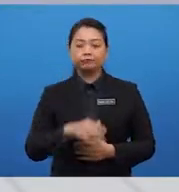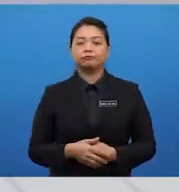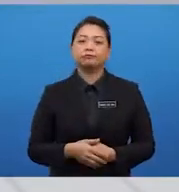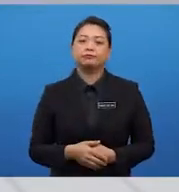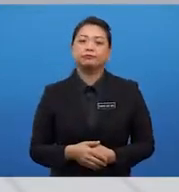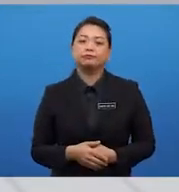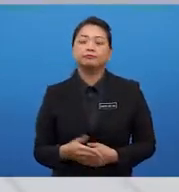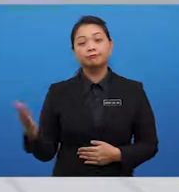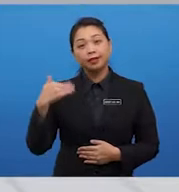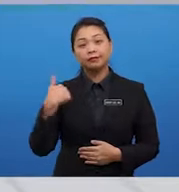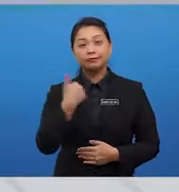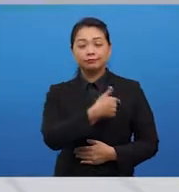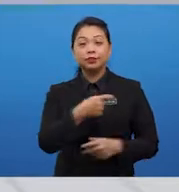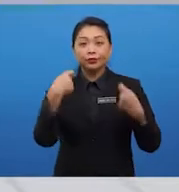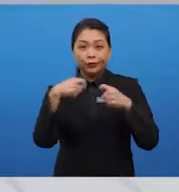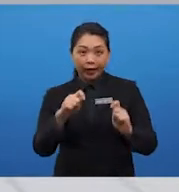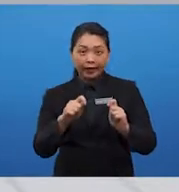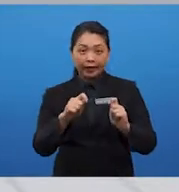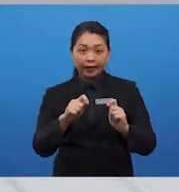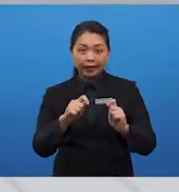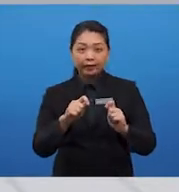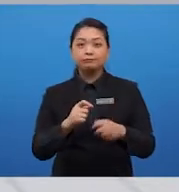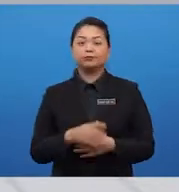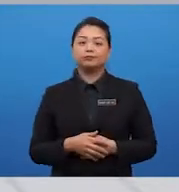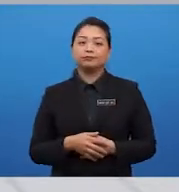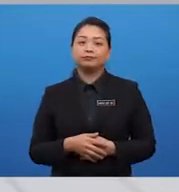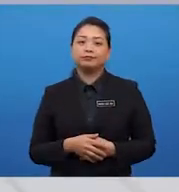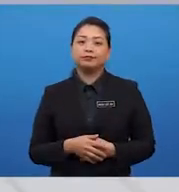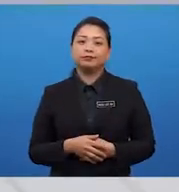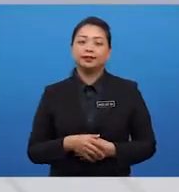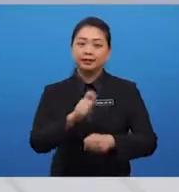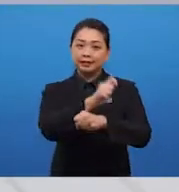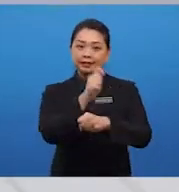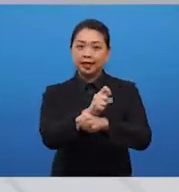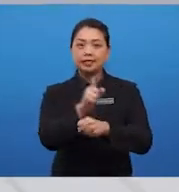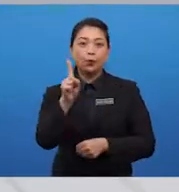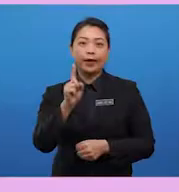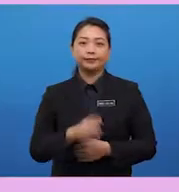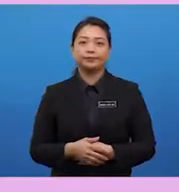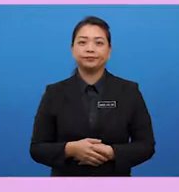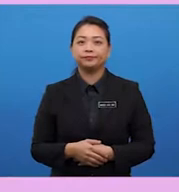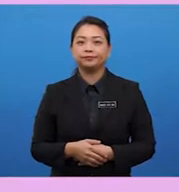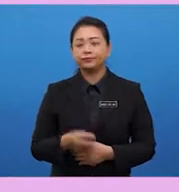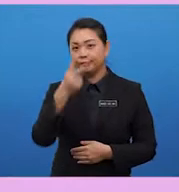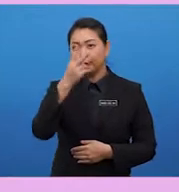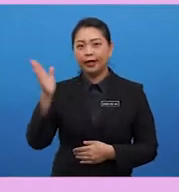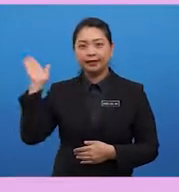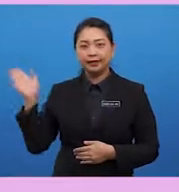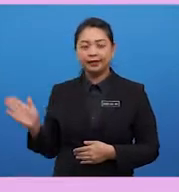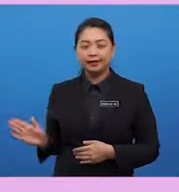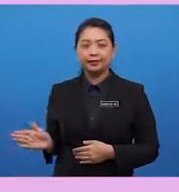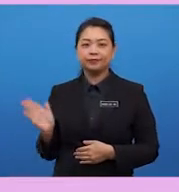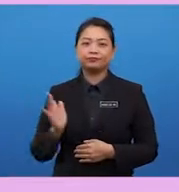us try writing another email for task one in our web writing. Refer to visual